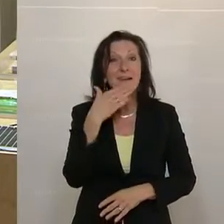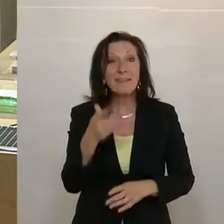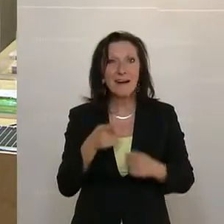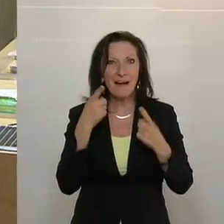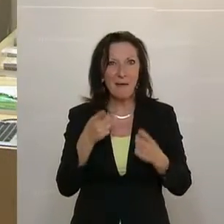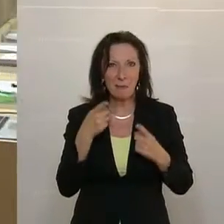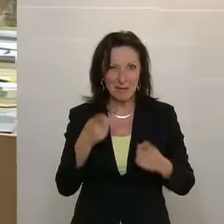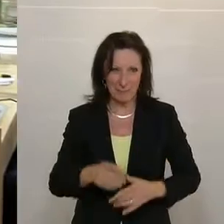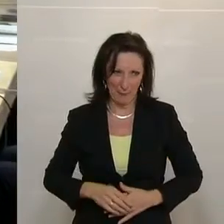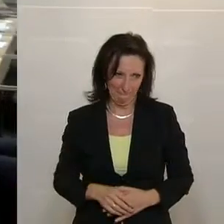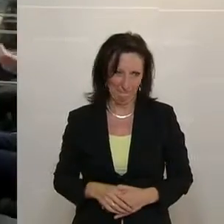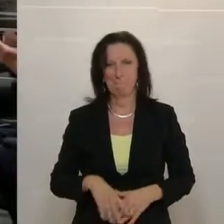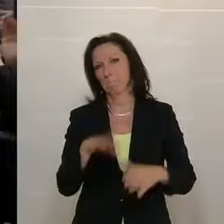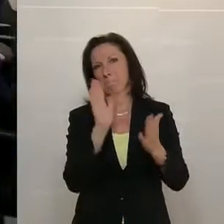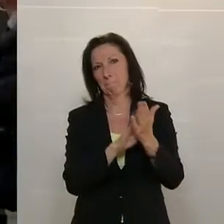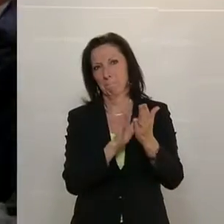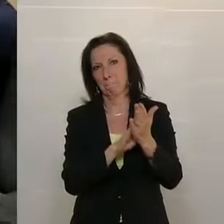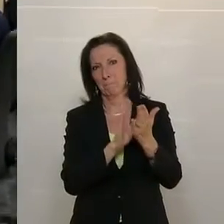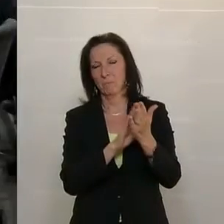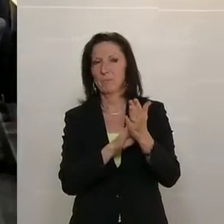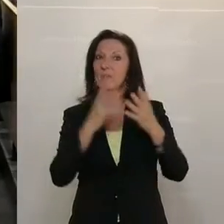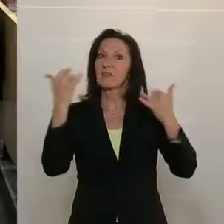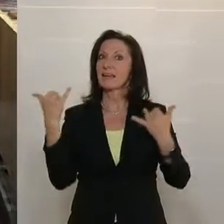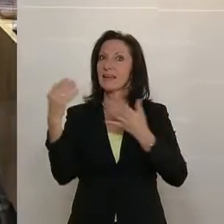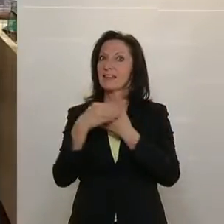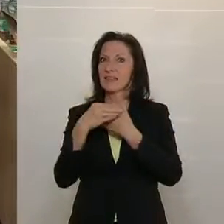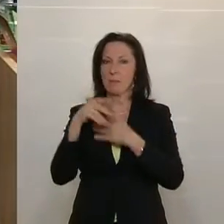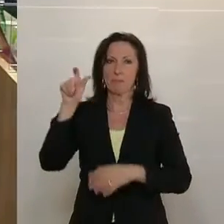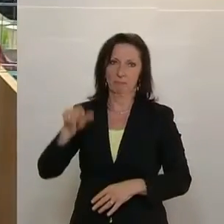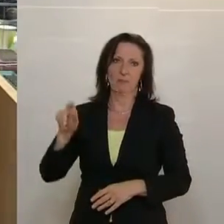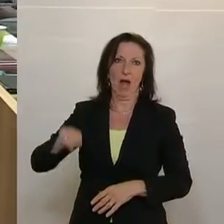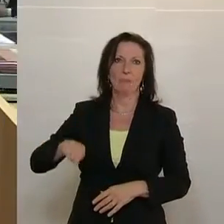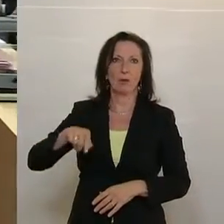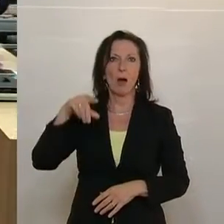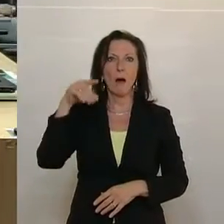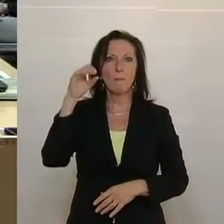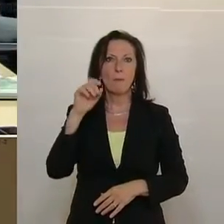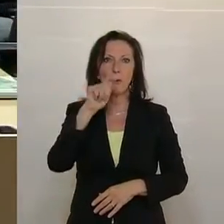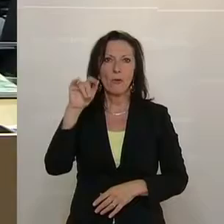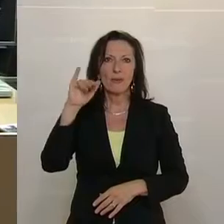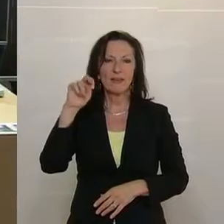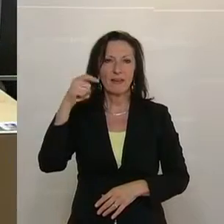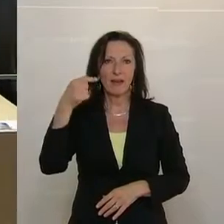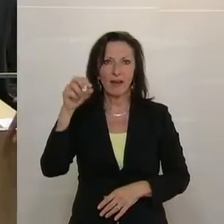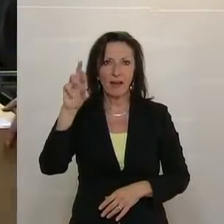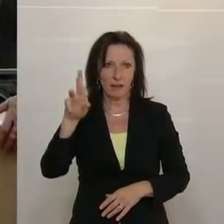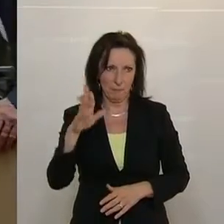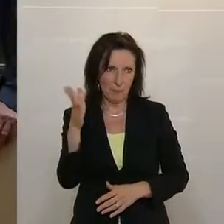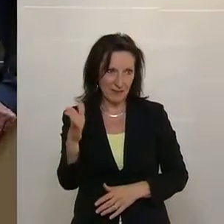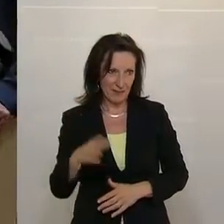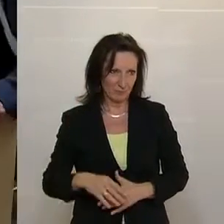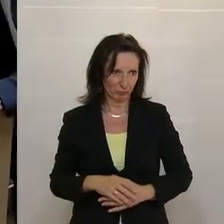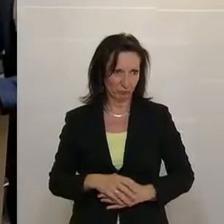Sagt Margit Kranker, sie ist seit 2016 Präsidentin des Rechnungshofes. Vor einem Engpass bei Benikamenten, weil diese nicht mehr in Österreich